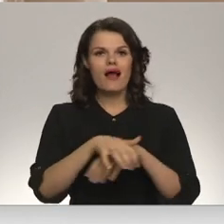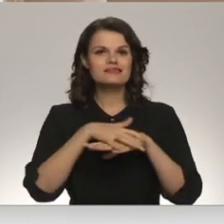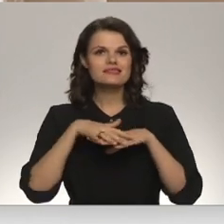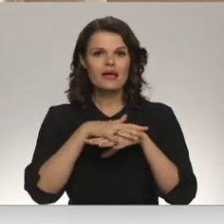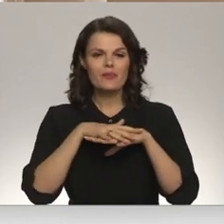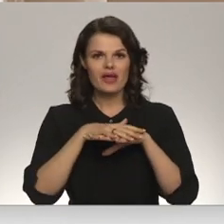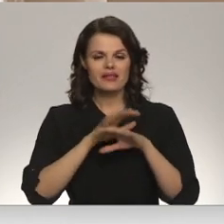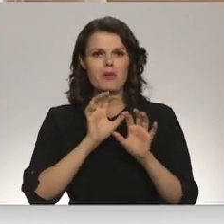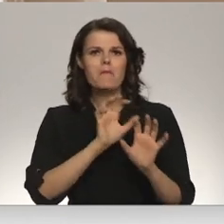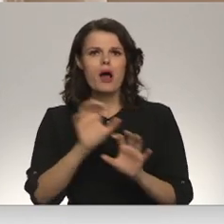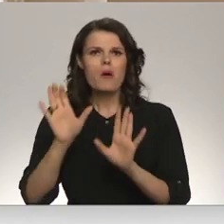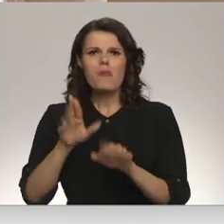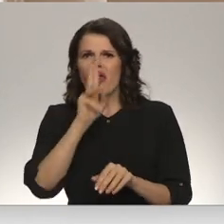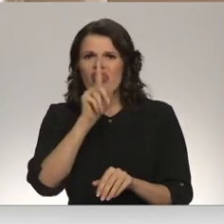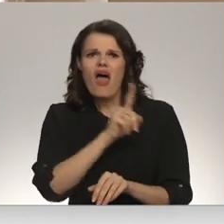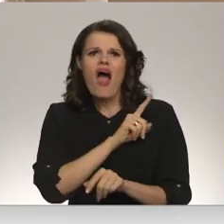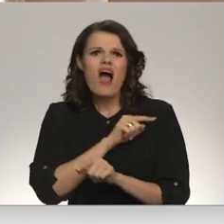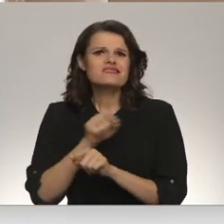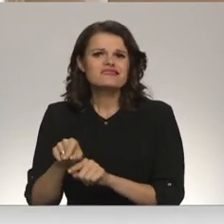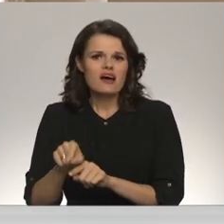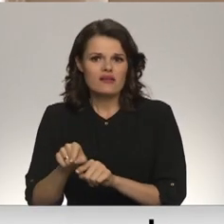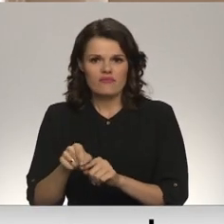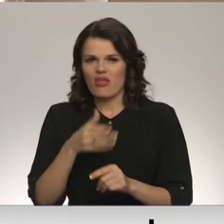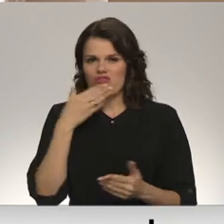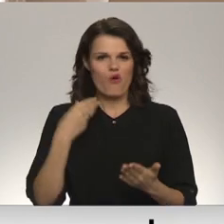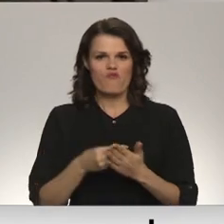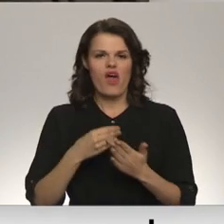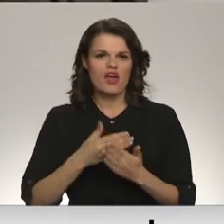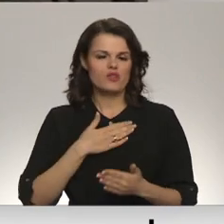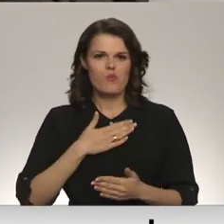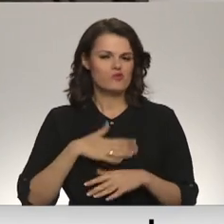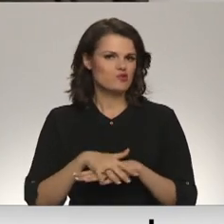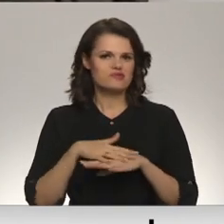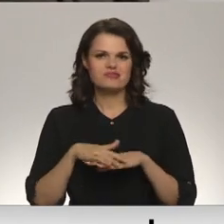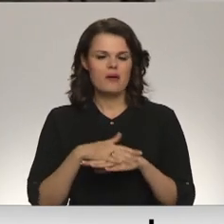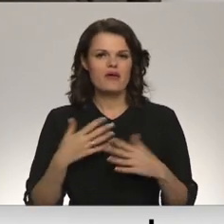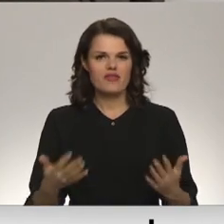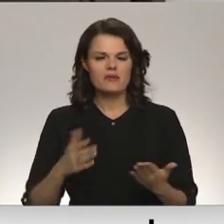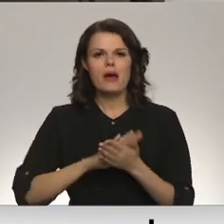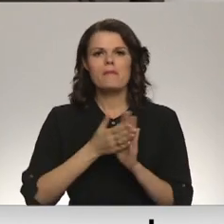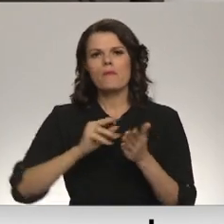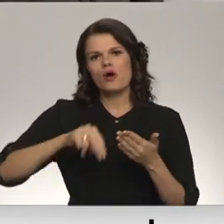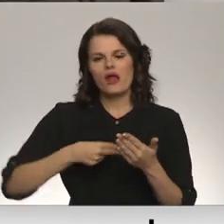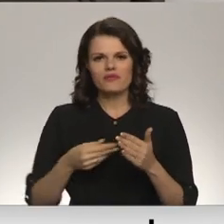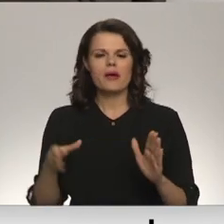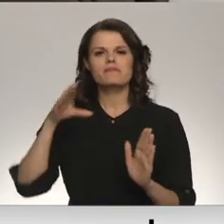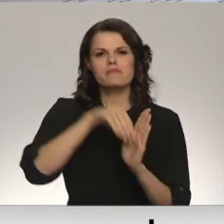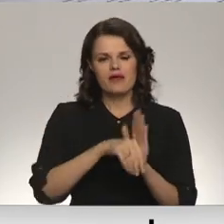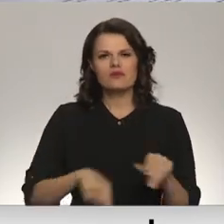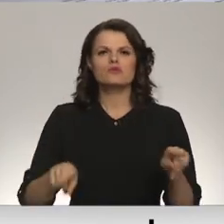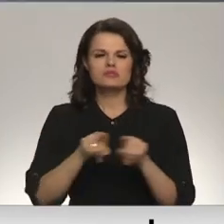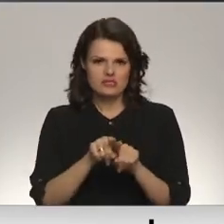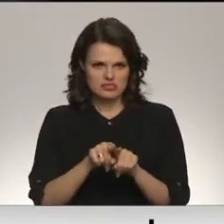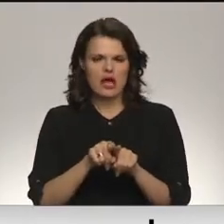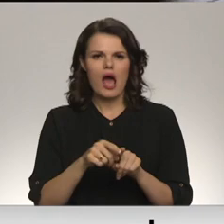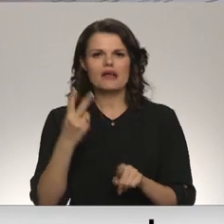nesargā to, nav vērta mūsu sabiedrība. Plānots, memorandam pievienosies arī apas pārējās Baltijas vēlstis.